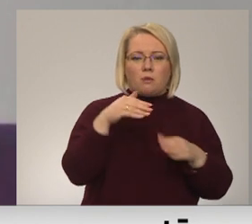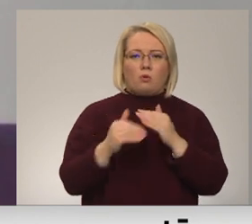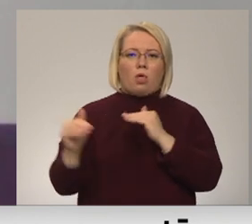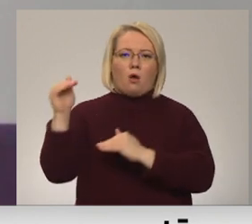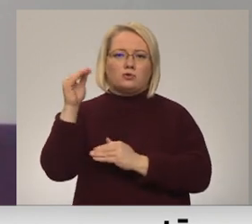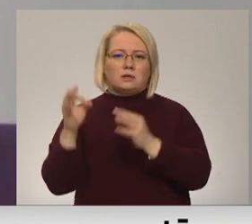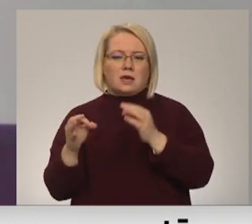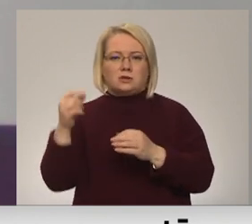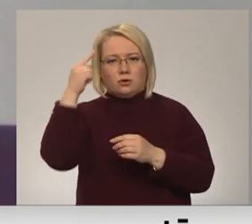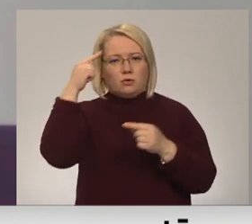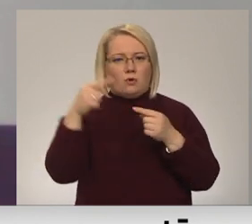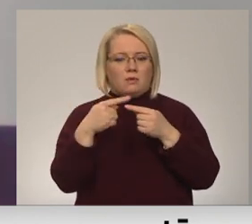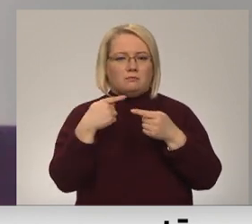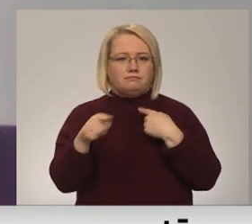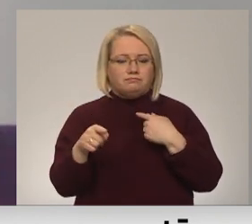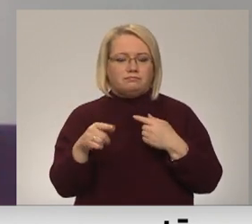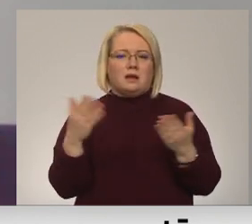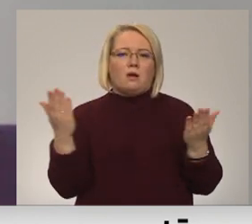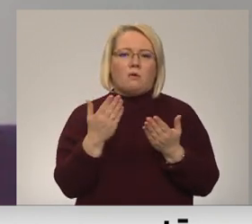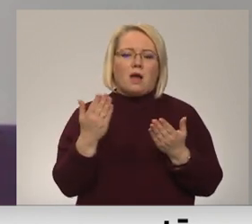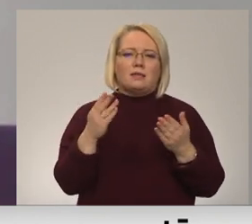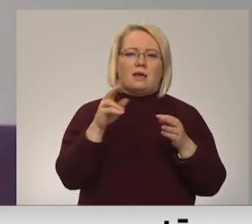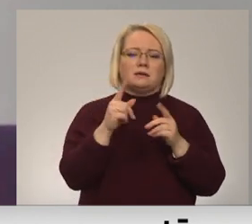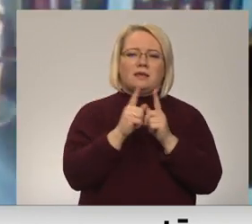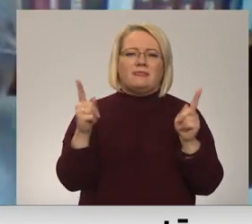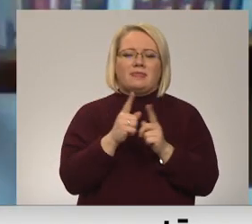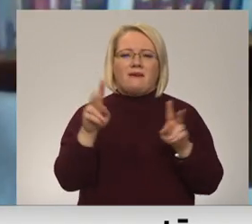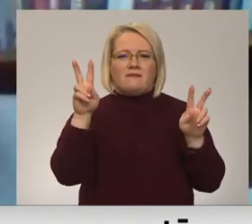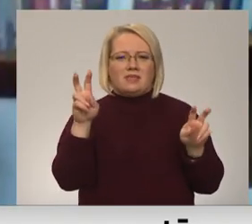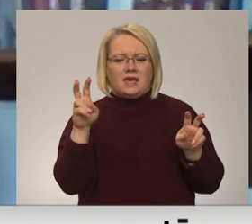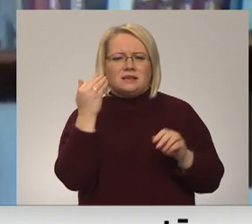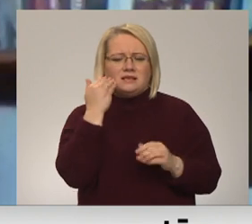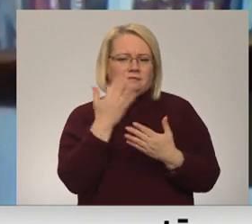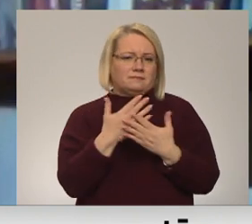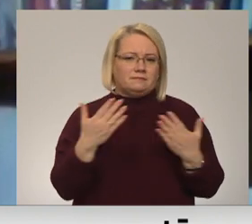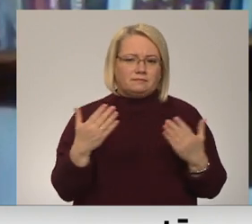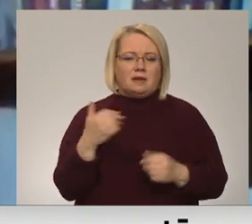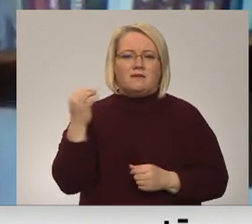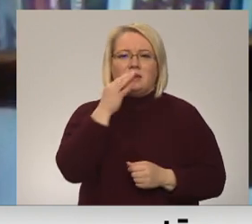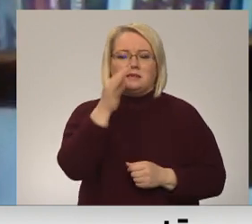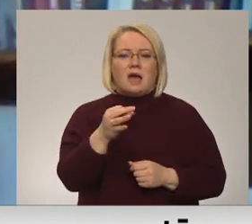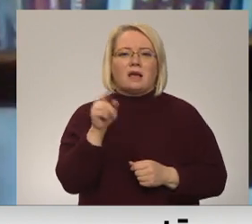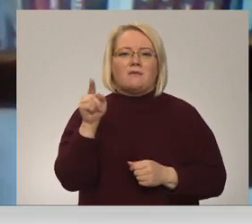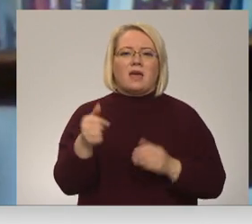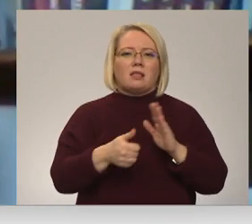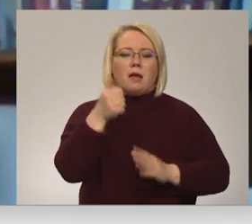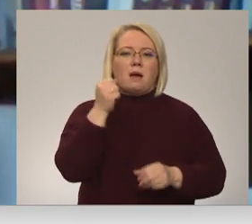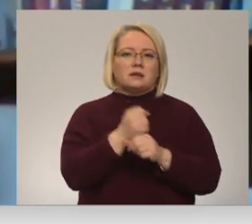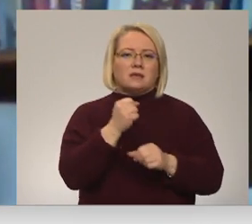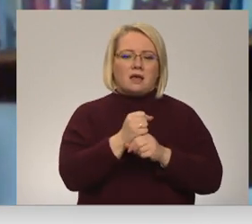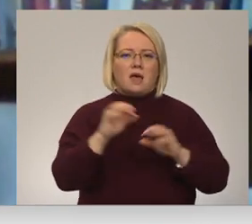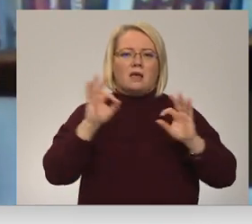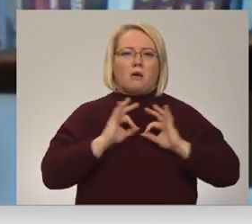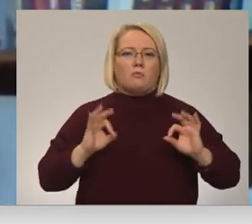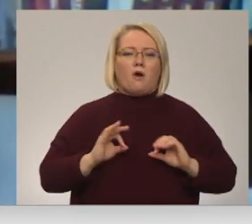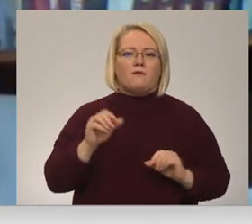tiesu, iespējams nīdzot kādas definīcijas vai vēl kaut ko. Es domāju, ka viņai daudz labāk būtu strādāt kā profesorai kādā no